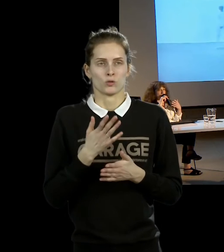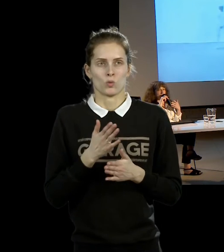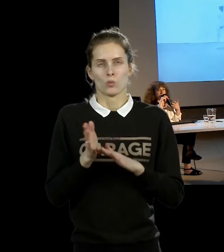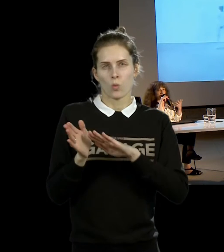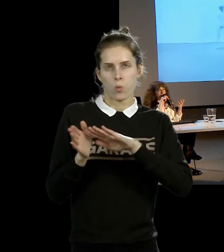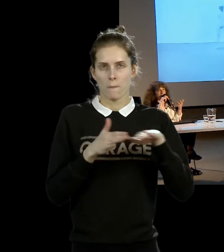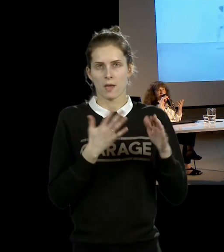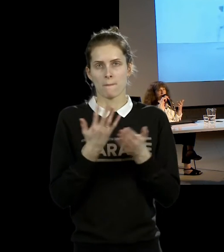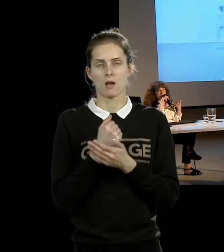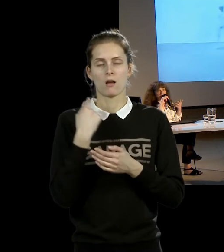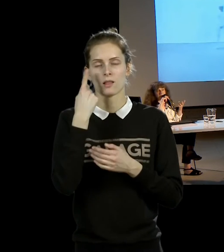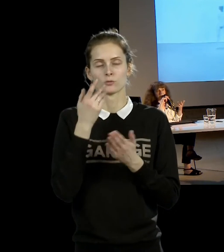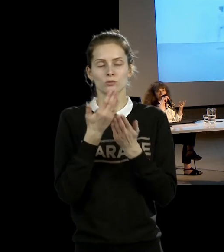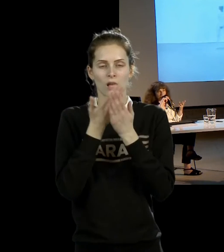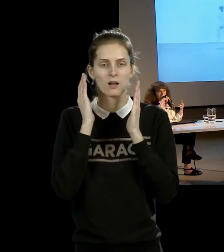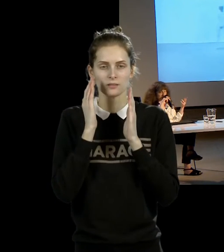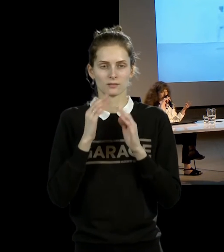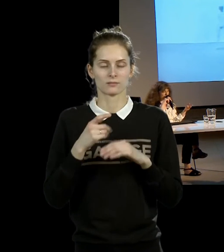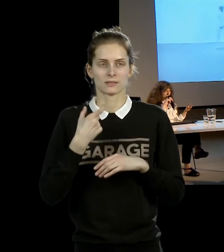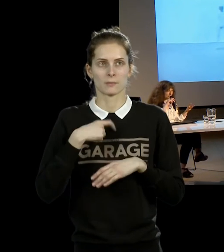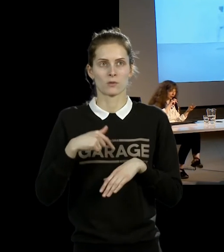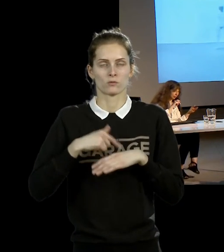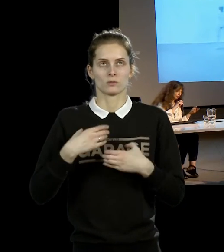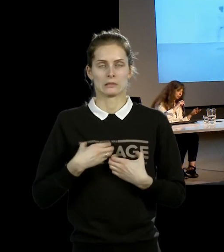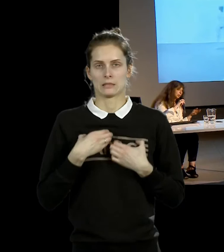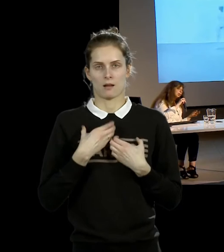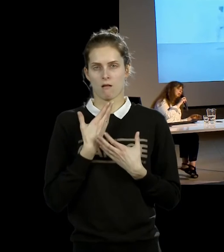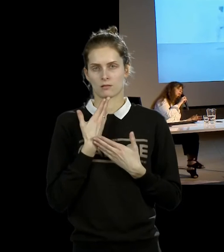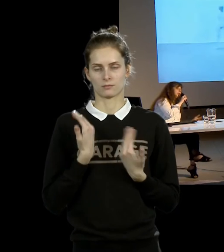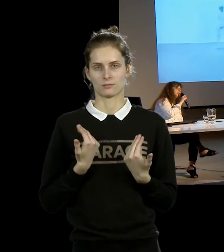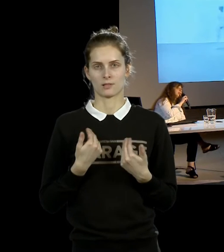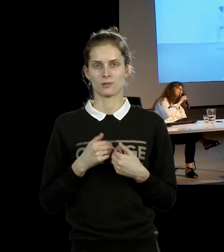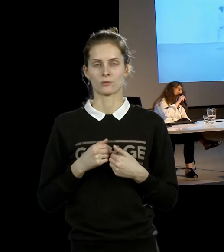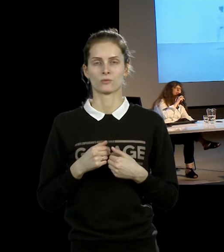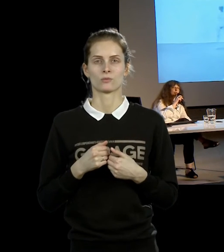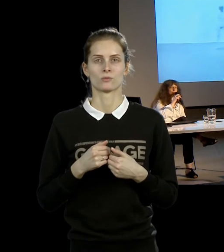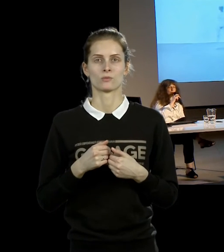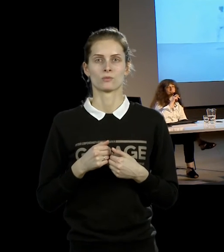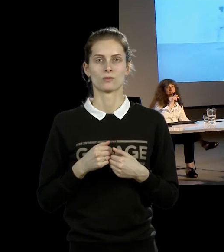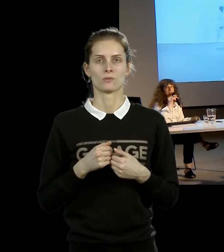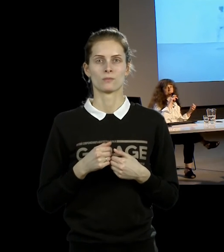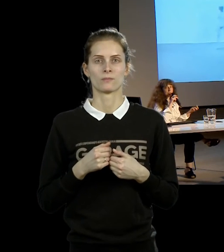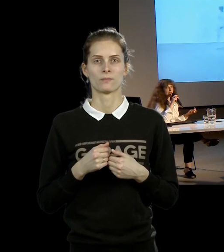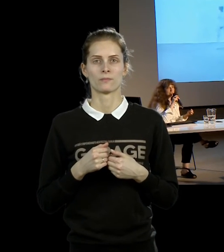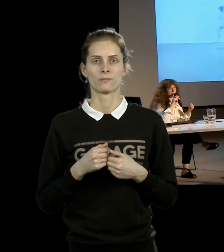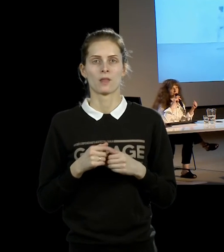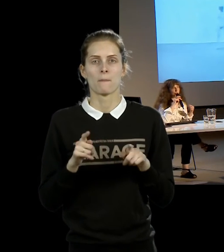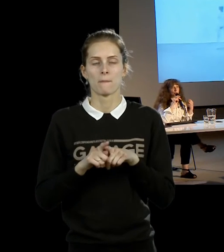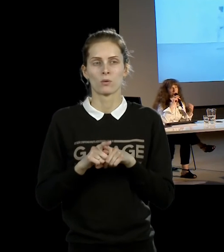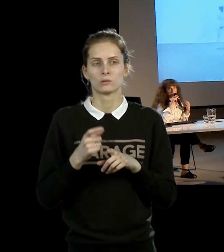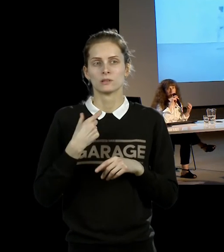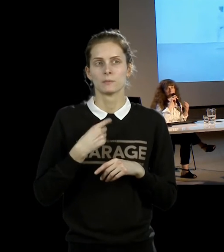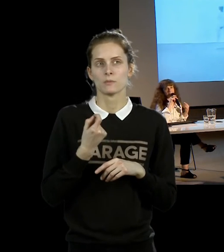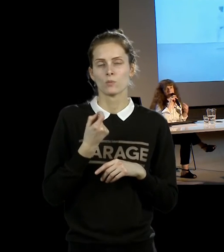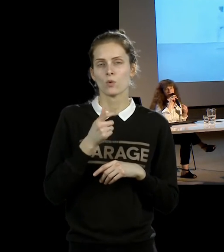лицом, то вроде бы тебе не так страшно, хотя, вряд ли, ты ее в тот момент останавливала. Ну, такая анонимность, это просто некое испытание не того,